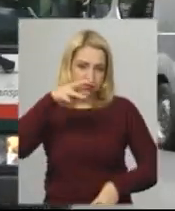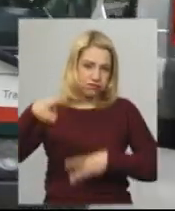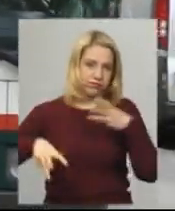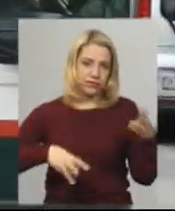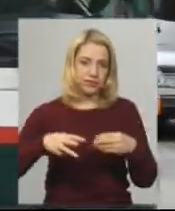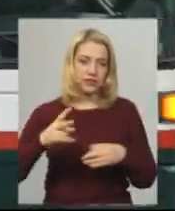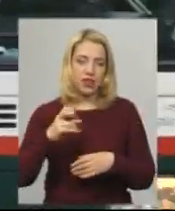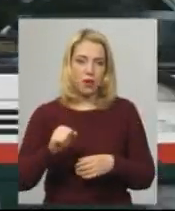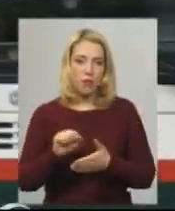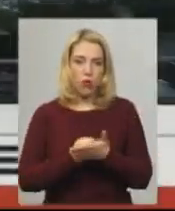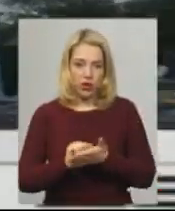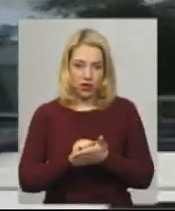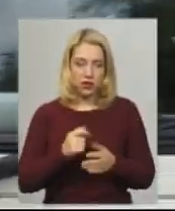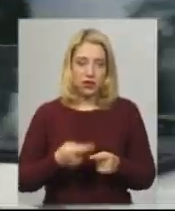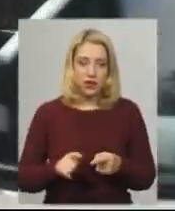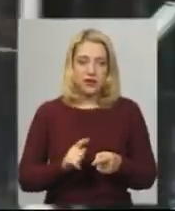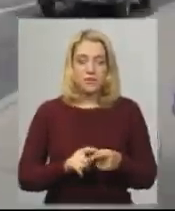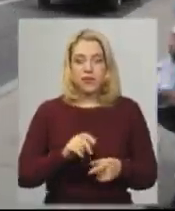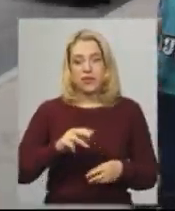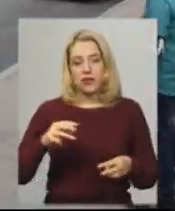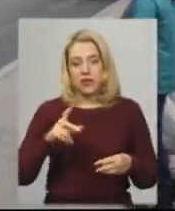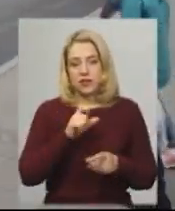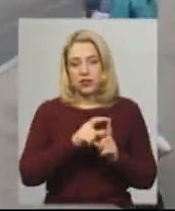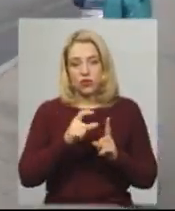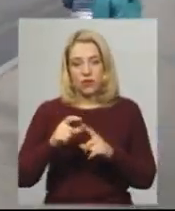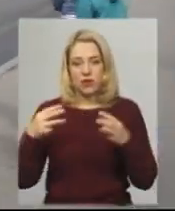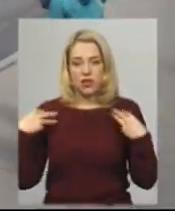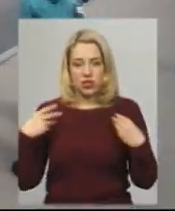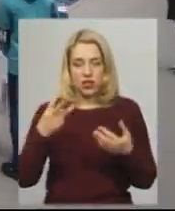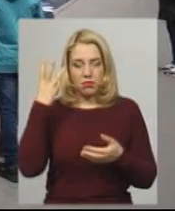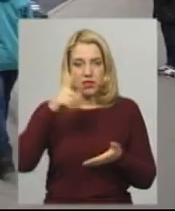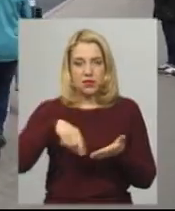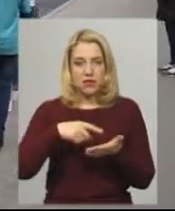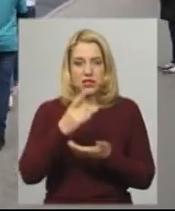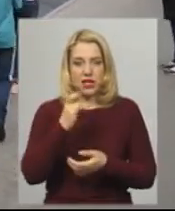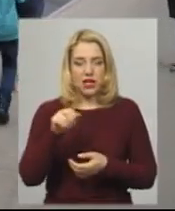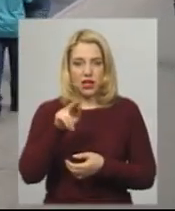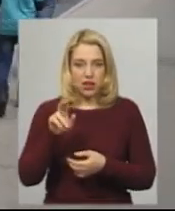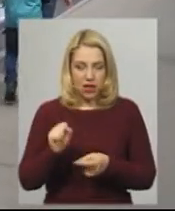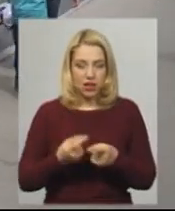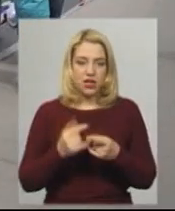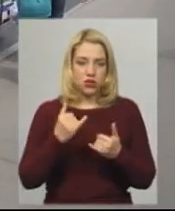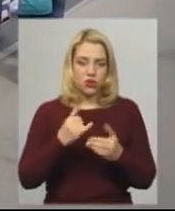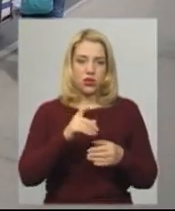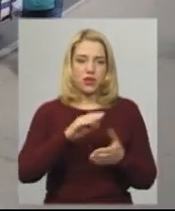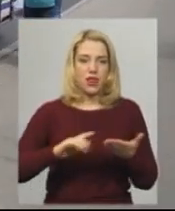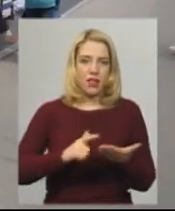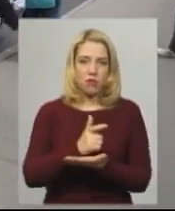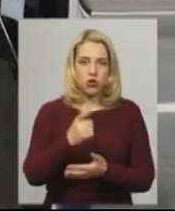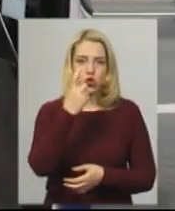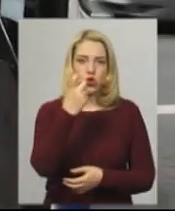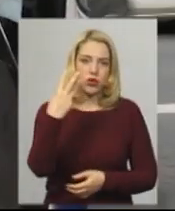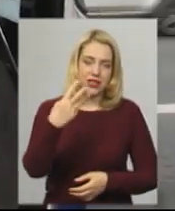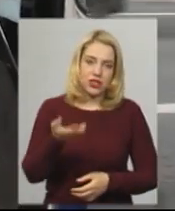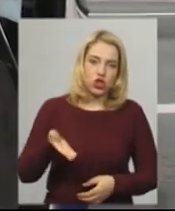словами виконуючого обов'язки начальника управління транспорту і зв'язку Хмельницької міської ради Сергія Шепорова, сьогодні вийшли на маршрут 130 одиниць